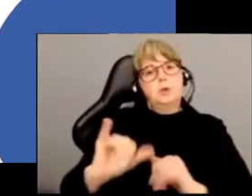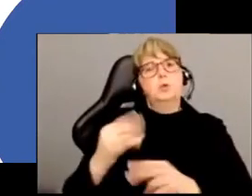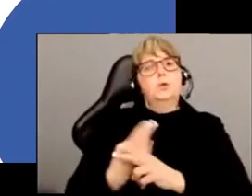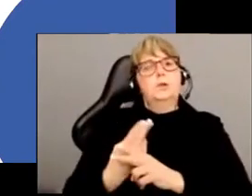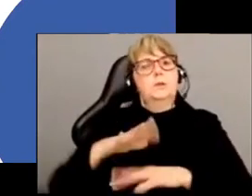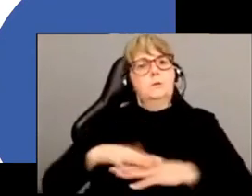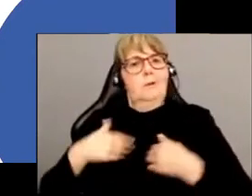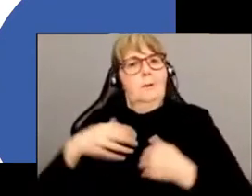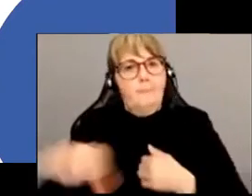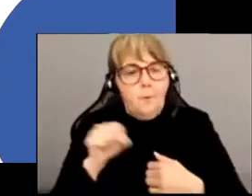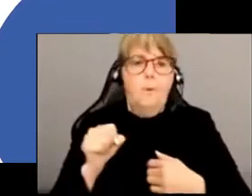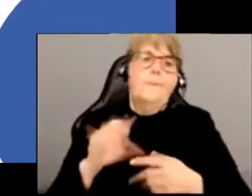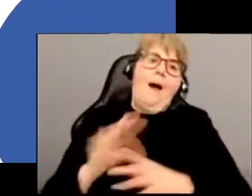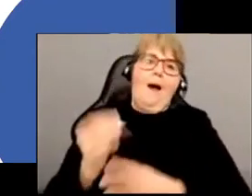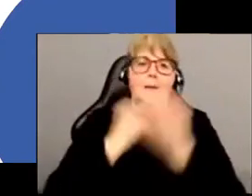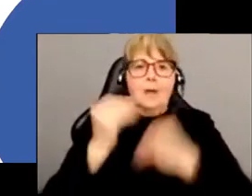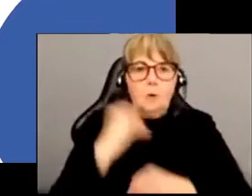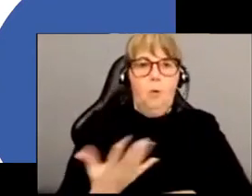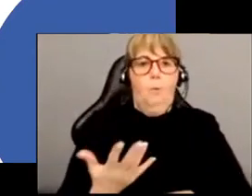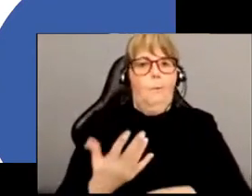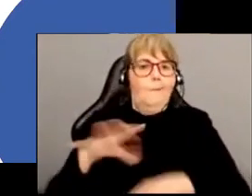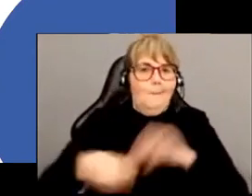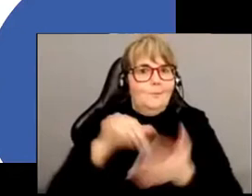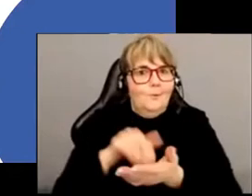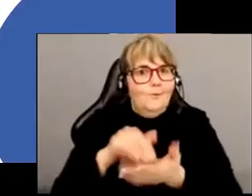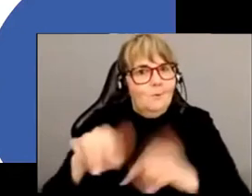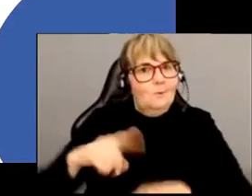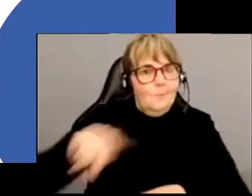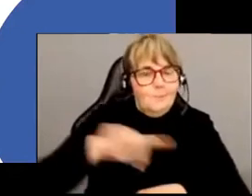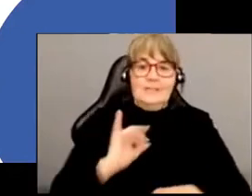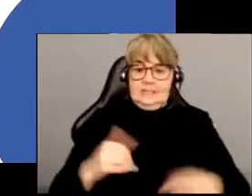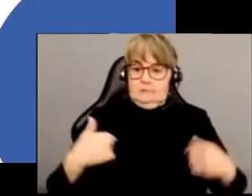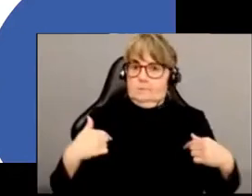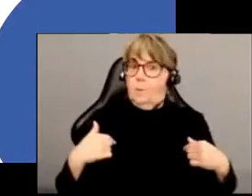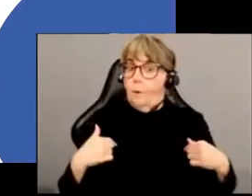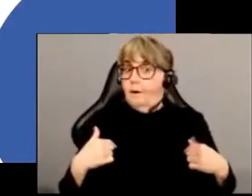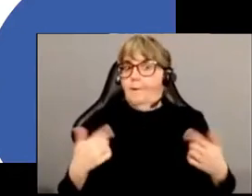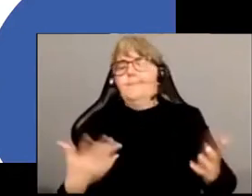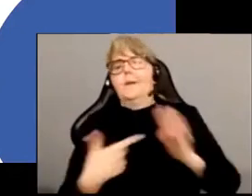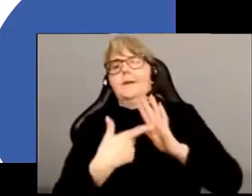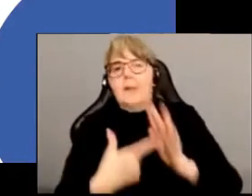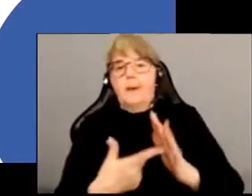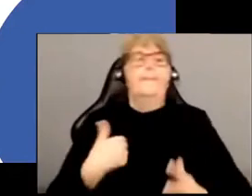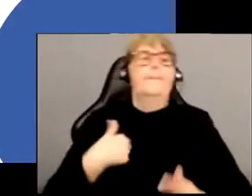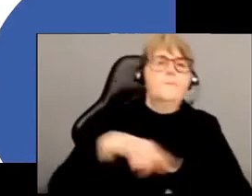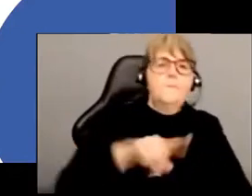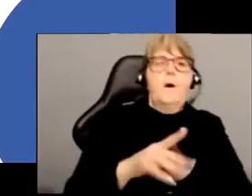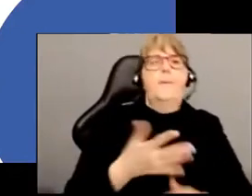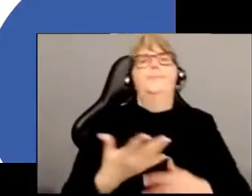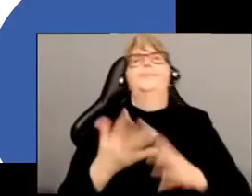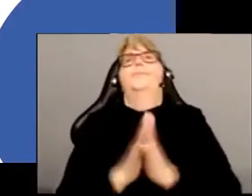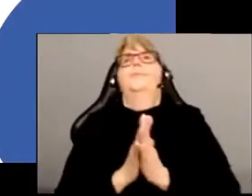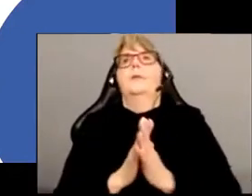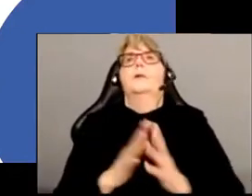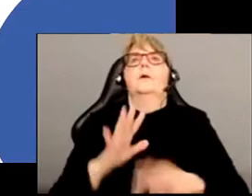bien sûr dans le domaine alimentaire. Alors avec ces recherches classiques qui montrent que lorsque nous sommes amenés par exemple à consommer en laboratoire